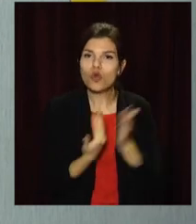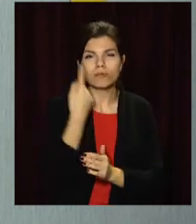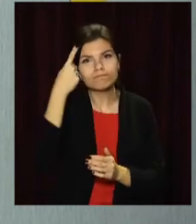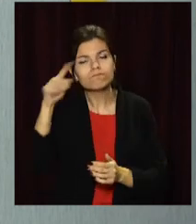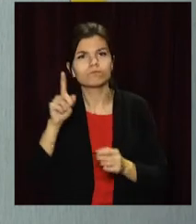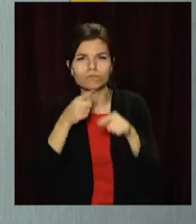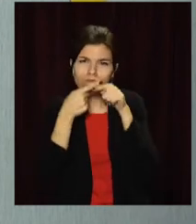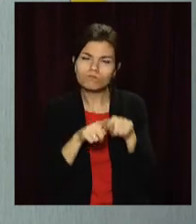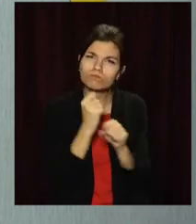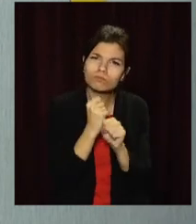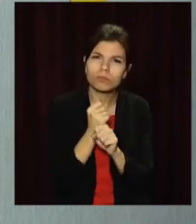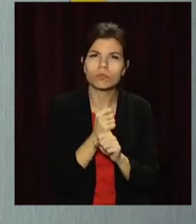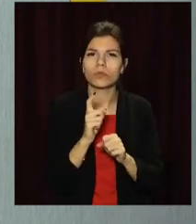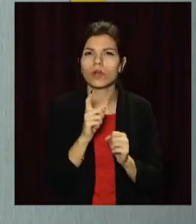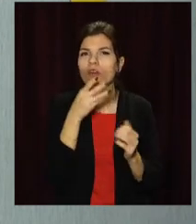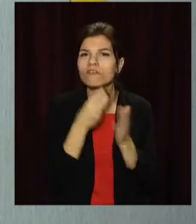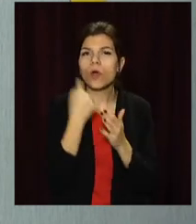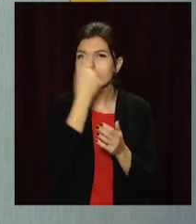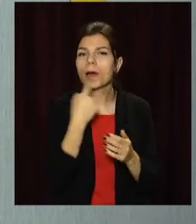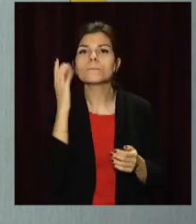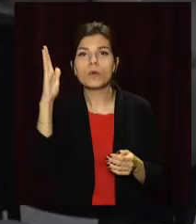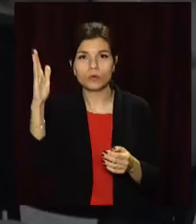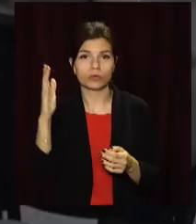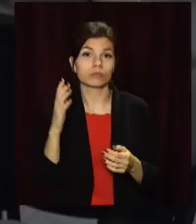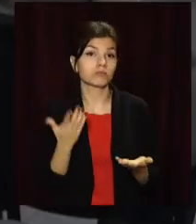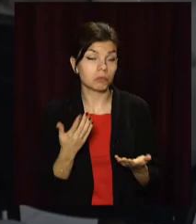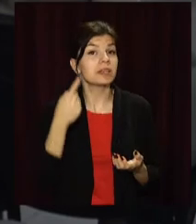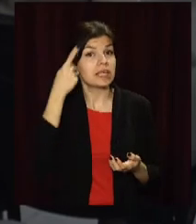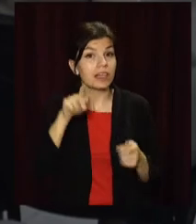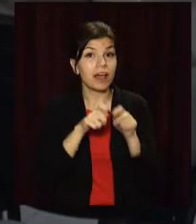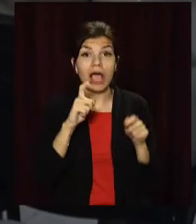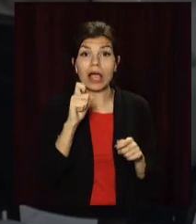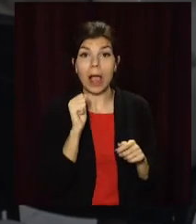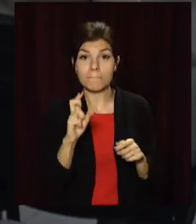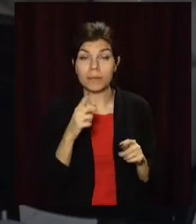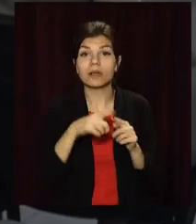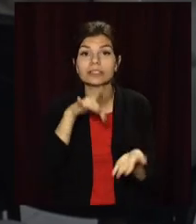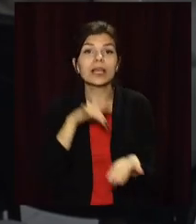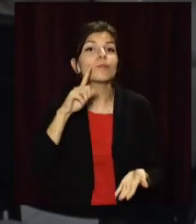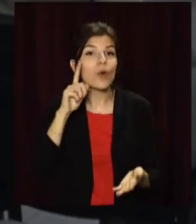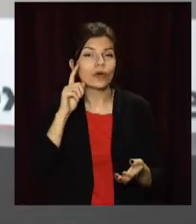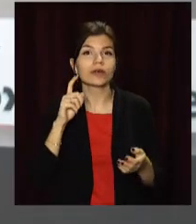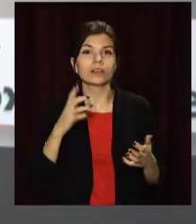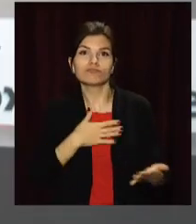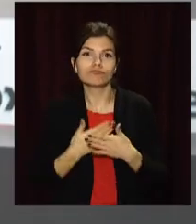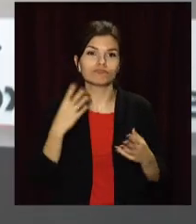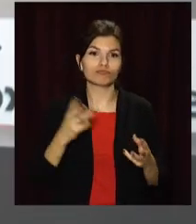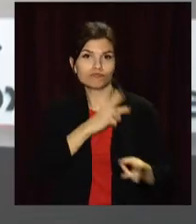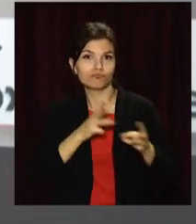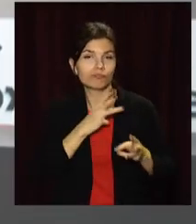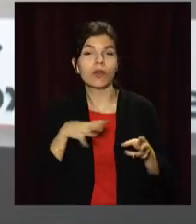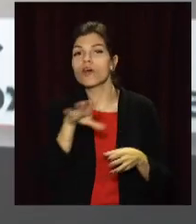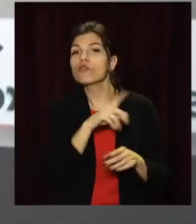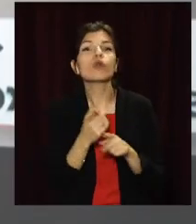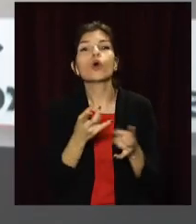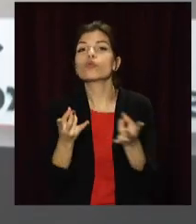надихає на створення свого власного майбутнього. Ідея відкриття хабу належить Центру молодіжних ініціатив. У приміщенні є все